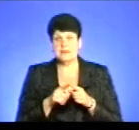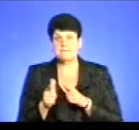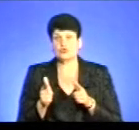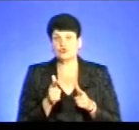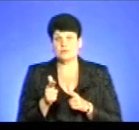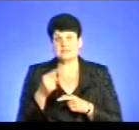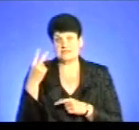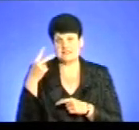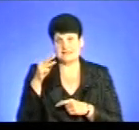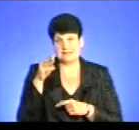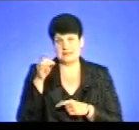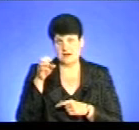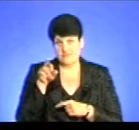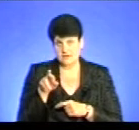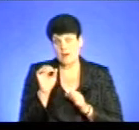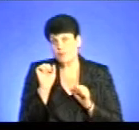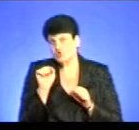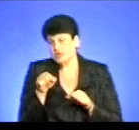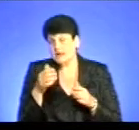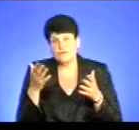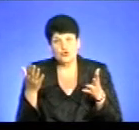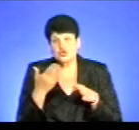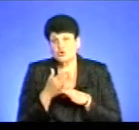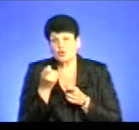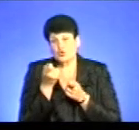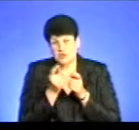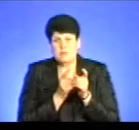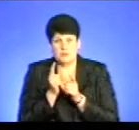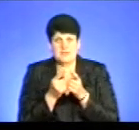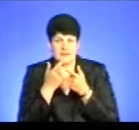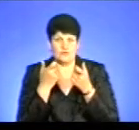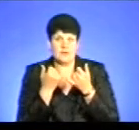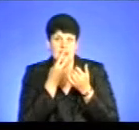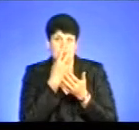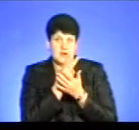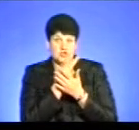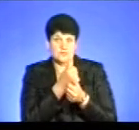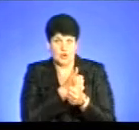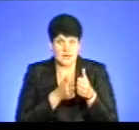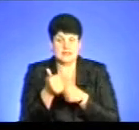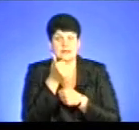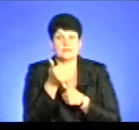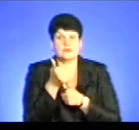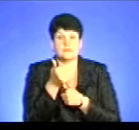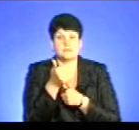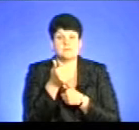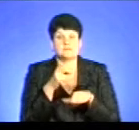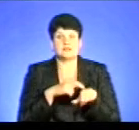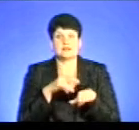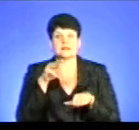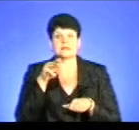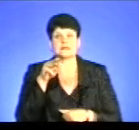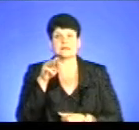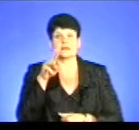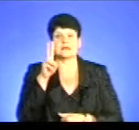20 травня. Можливо, частково наразі дещо змінена інформація, але бачимо, що лідирує у цій п'ятірці лікар Ткачук